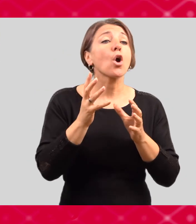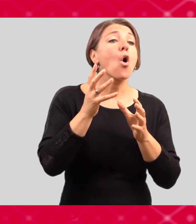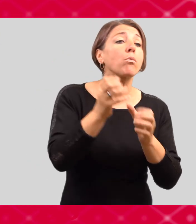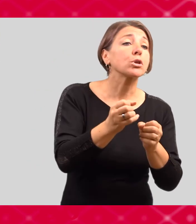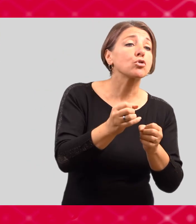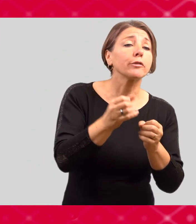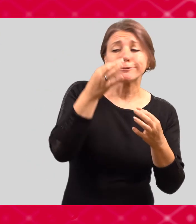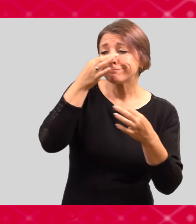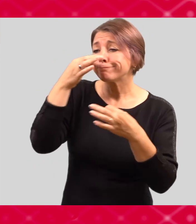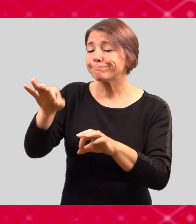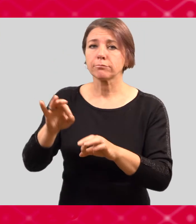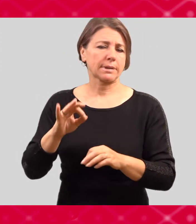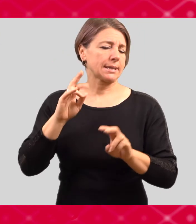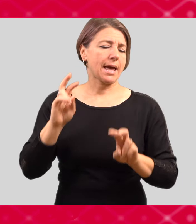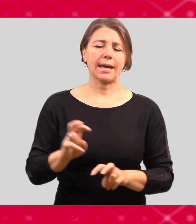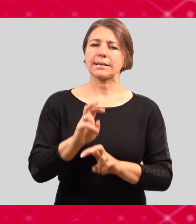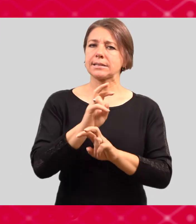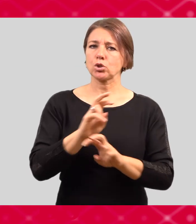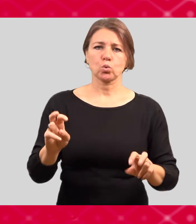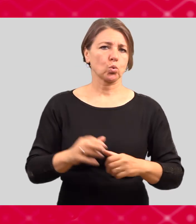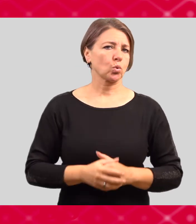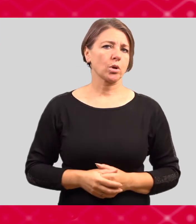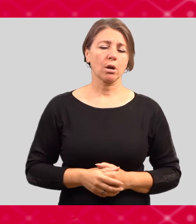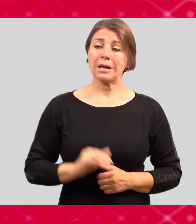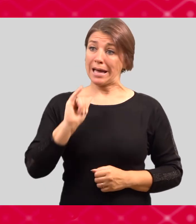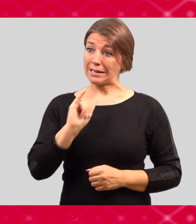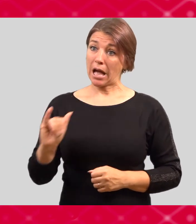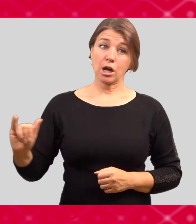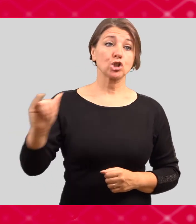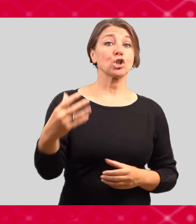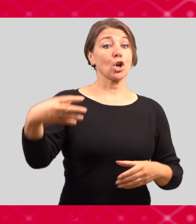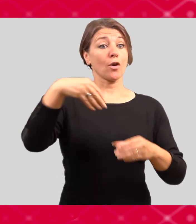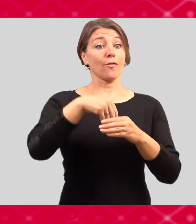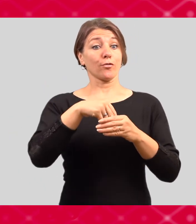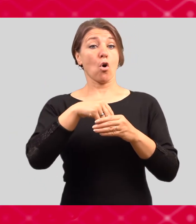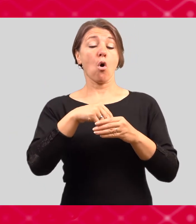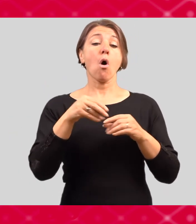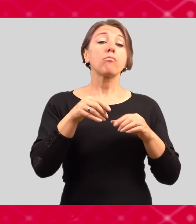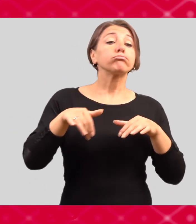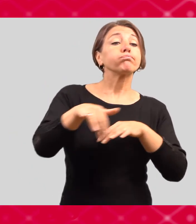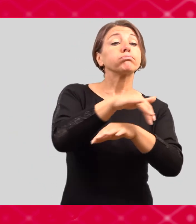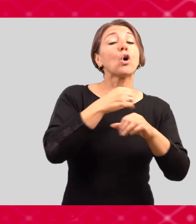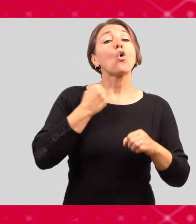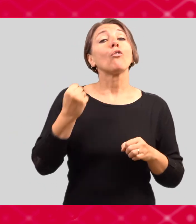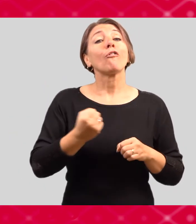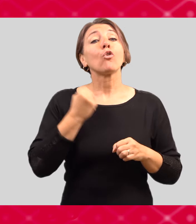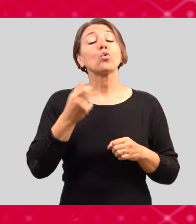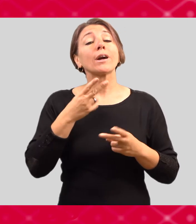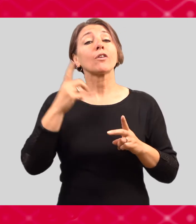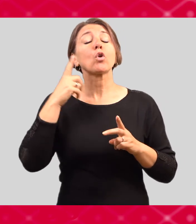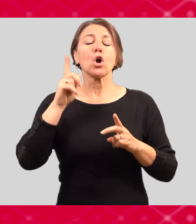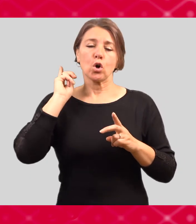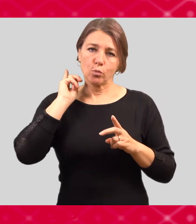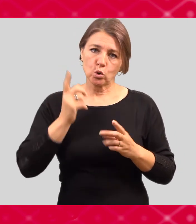Dalším cílem je poskytnout podporu právě těm, kteří se cítí být nějak obtěžováni, ať už to jsou studenti, studentky nebo